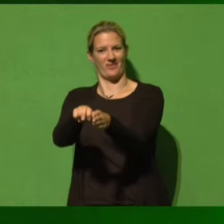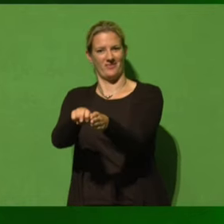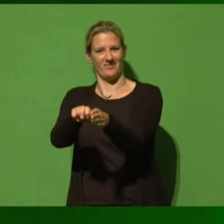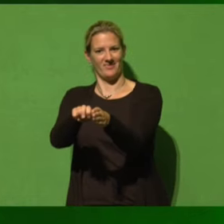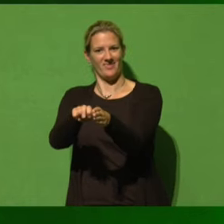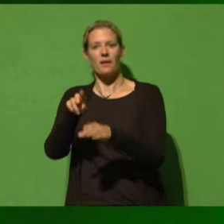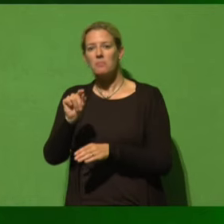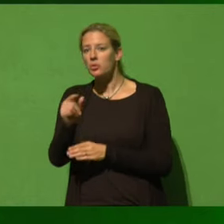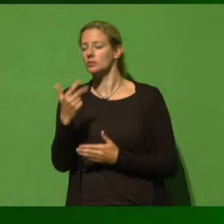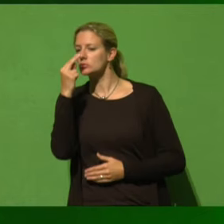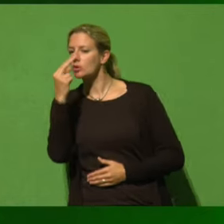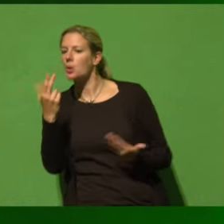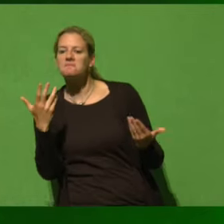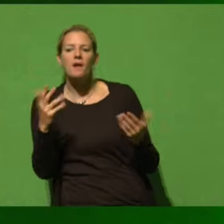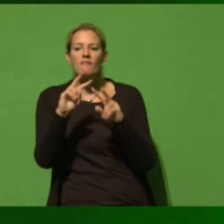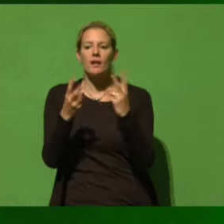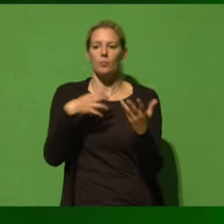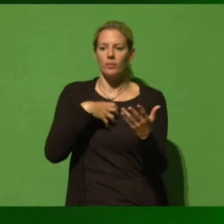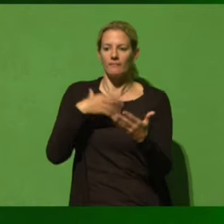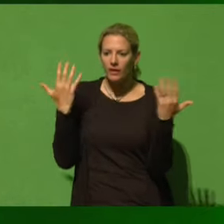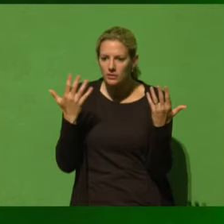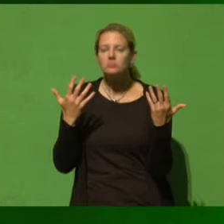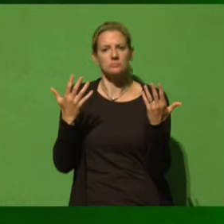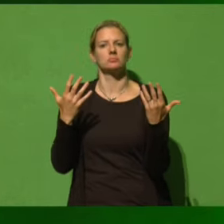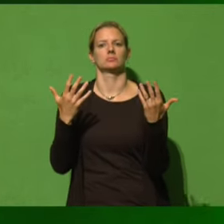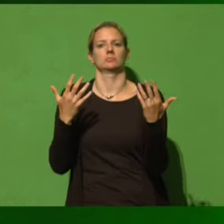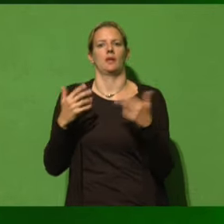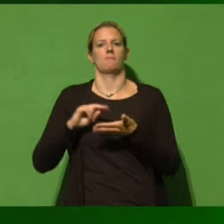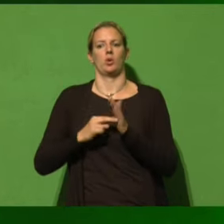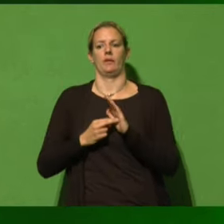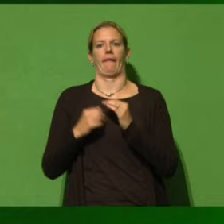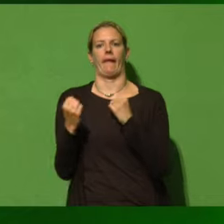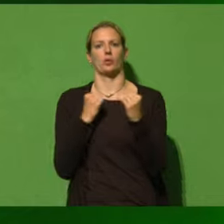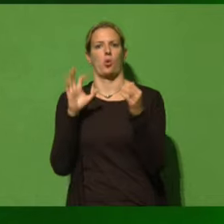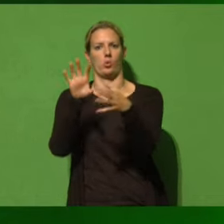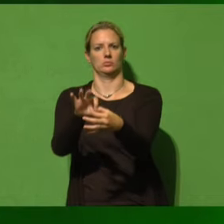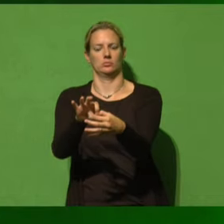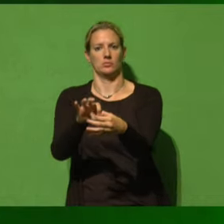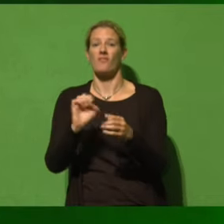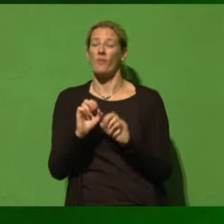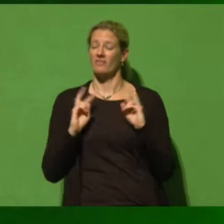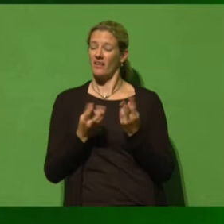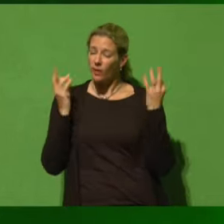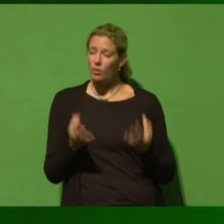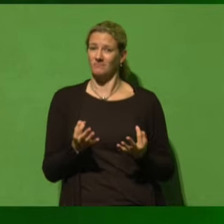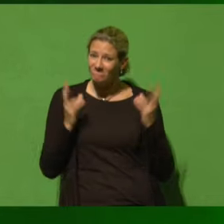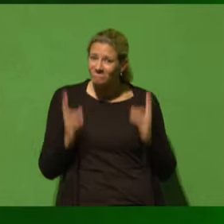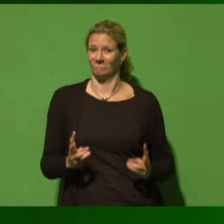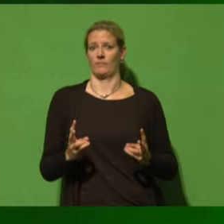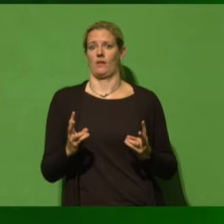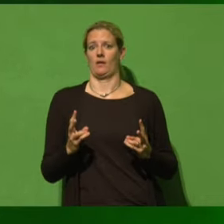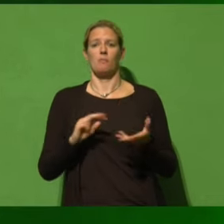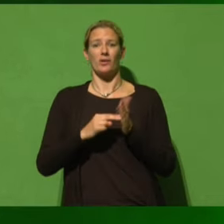realer Politik reagiert wird. Nämlich die echte Welt hat echte Politik verdient und keinen Fassadenbau und keine Scheimpolitik.